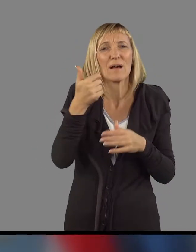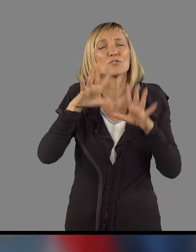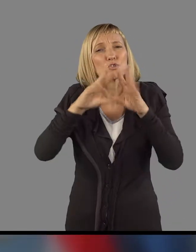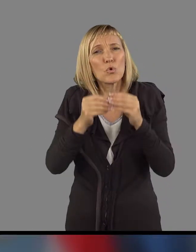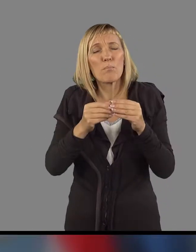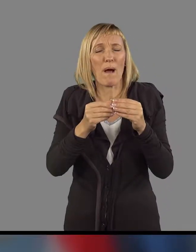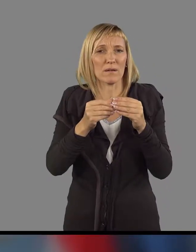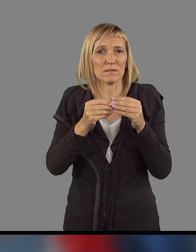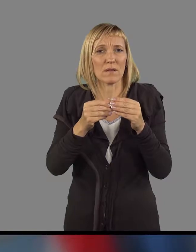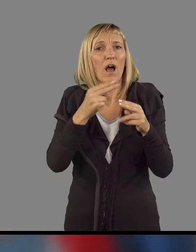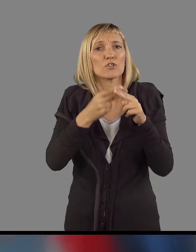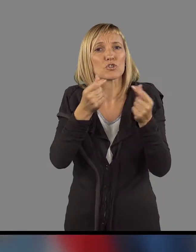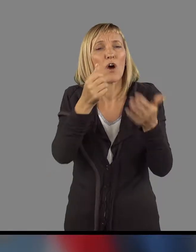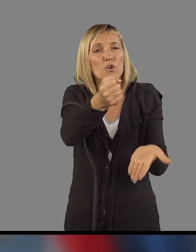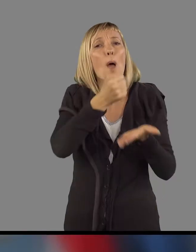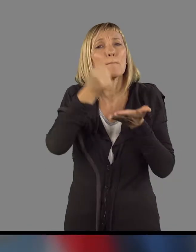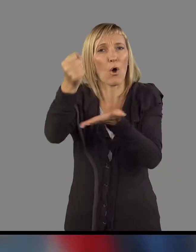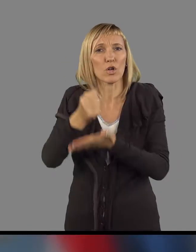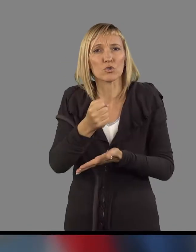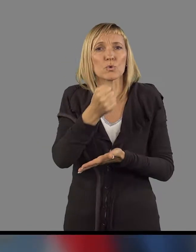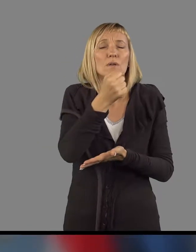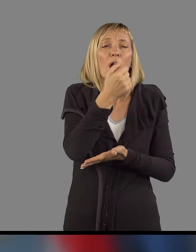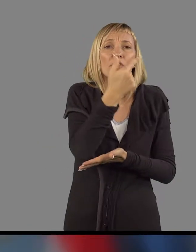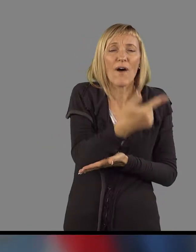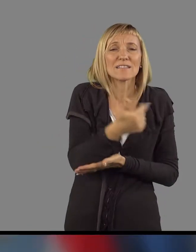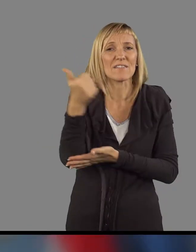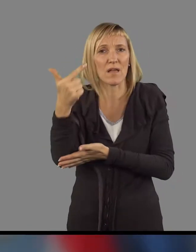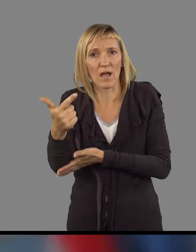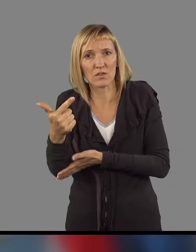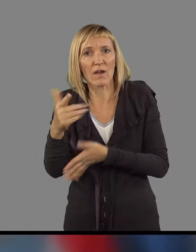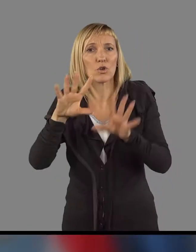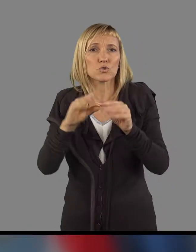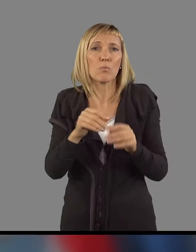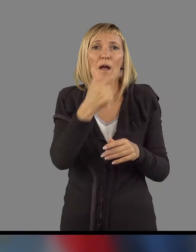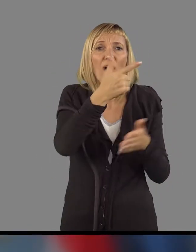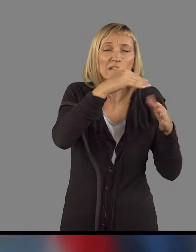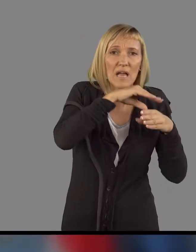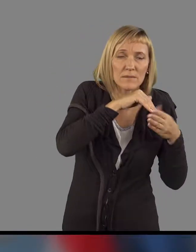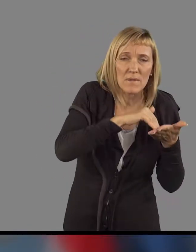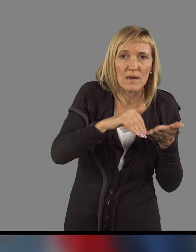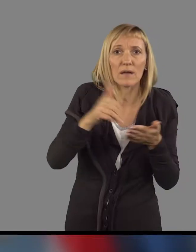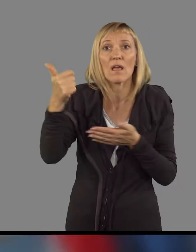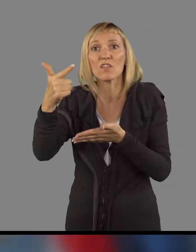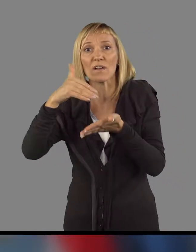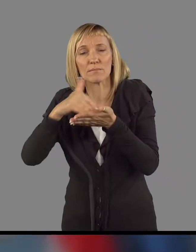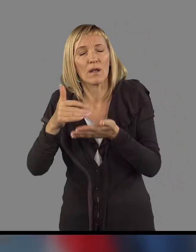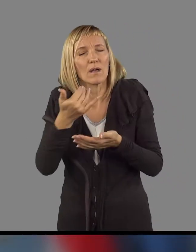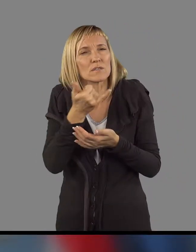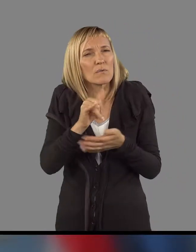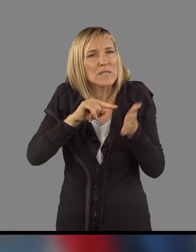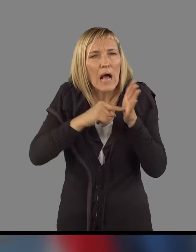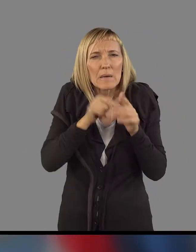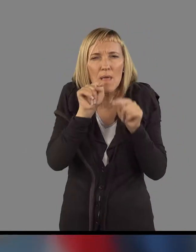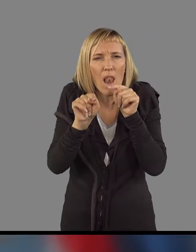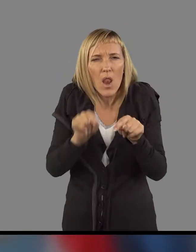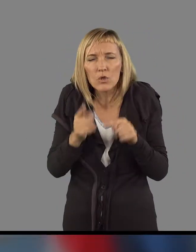milijard, druga za 22 milijard, verjetno je ta številka not. Vse večje številke imamo v glavi za vsak posamezdni milijon, bom